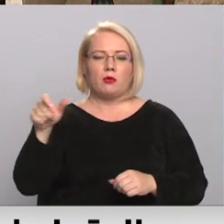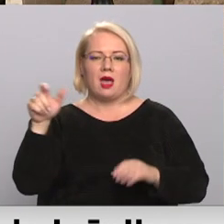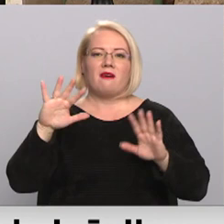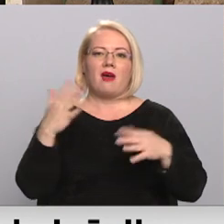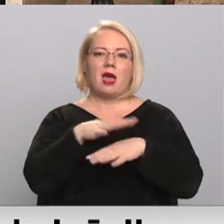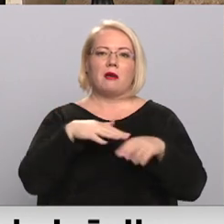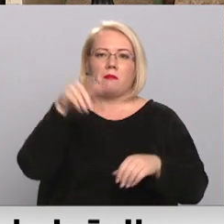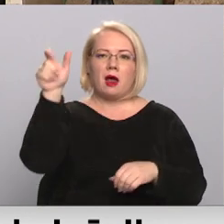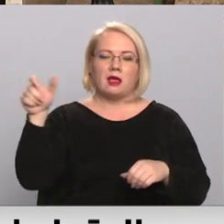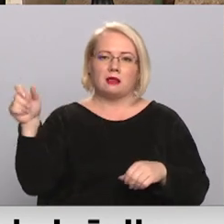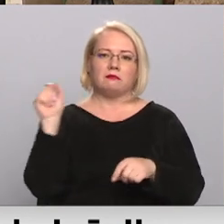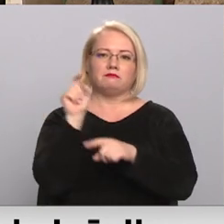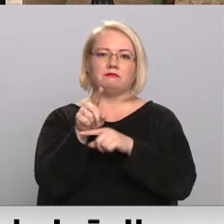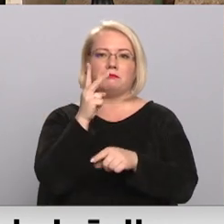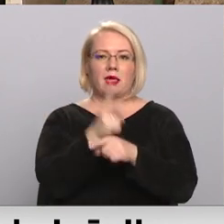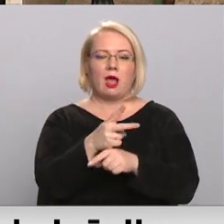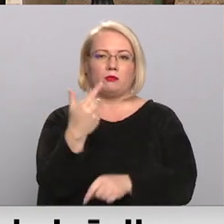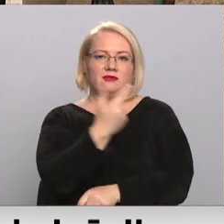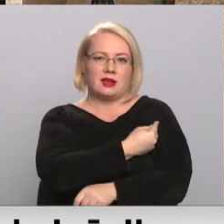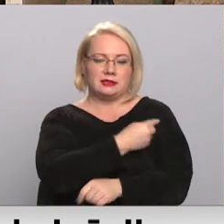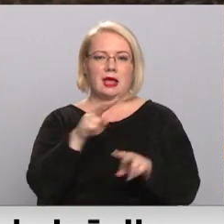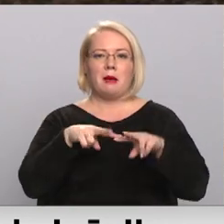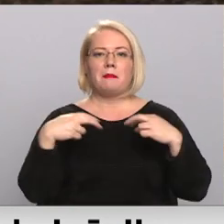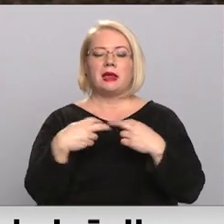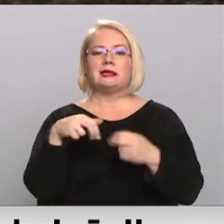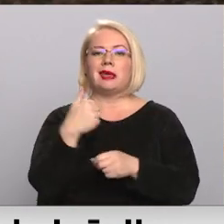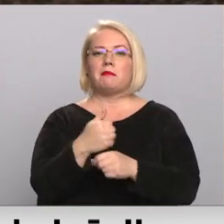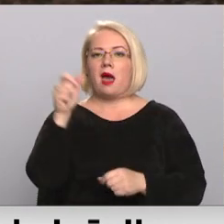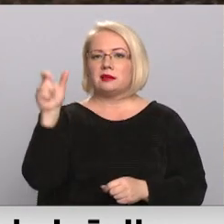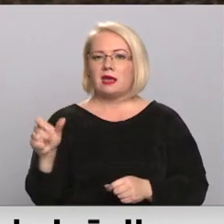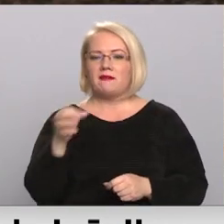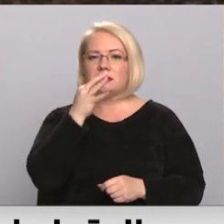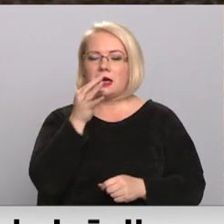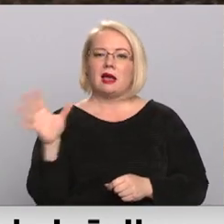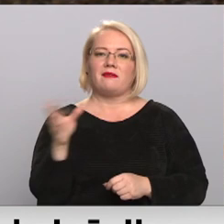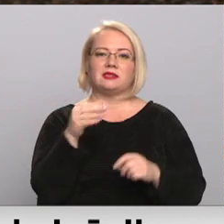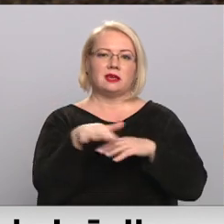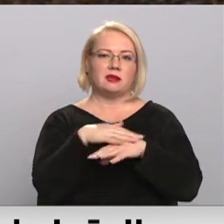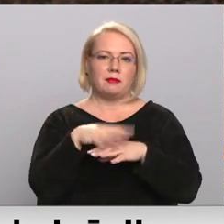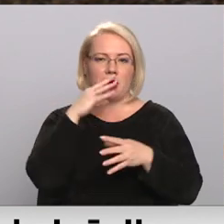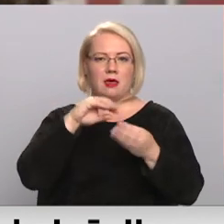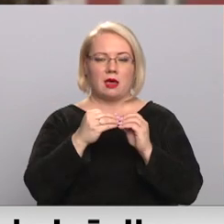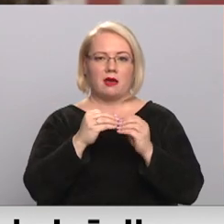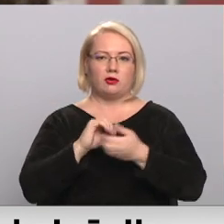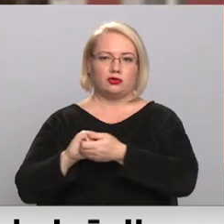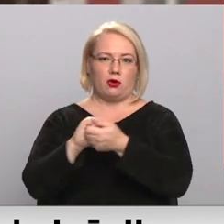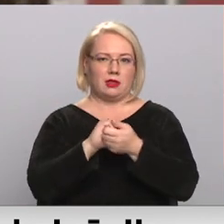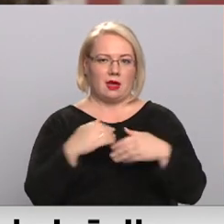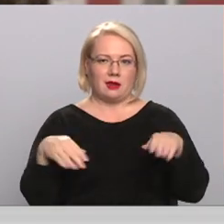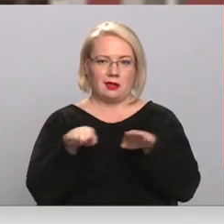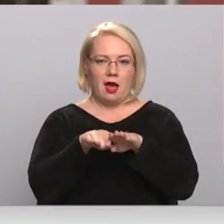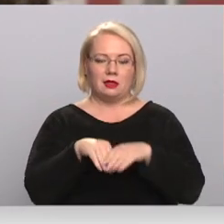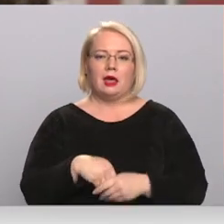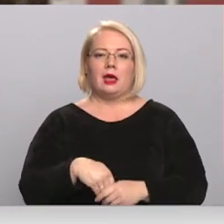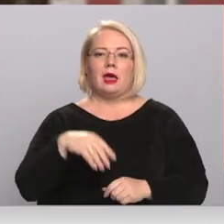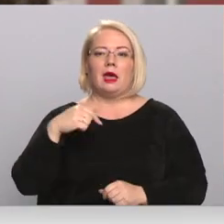var uzliet par pienākumu vakcinēties. Prezidī pārstāvis uzsver visai sabiedrībai vajadzētu ievērot solidaritāti. Ja mums nav